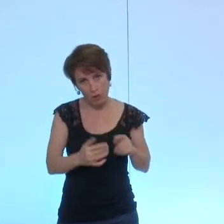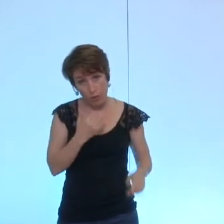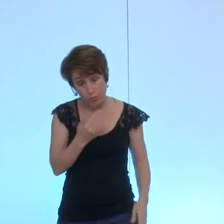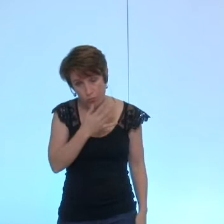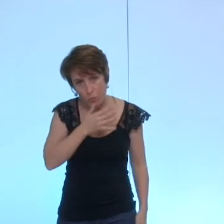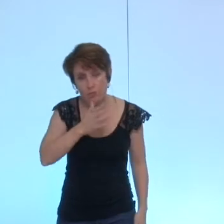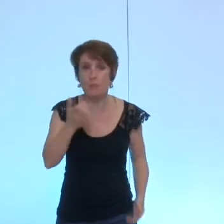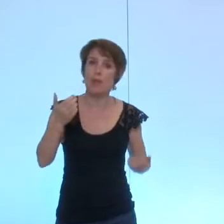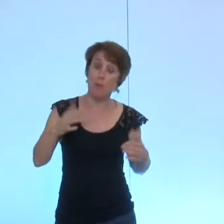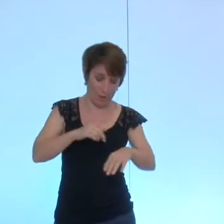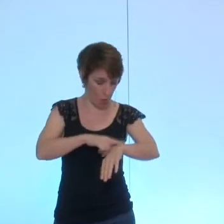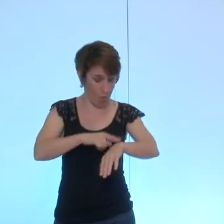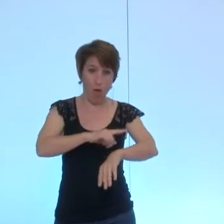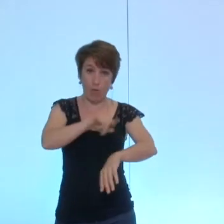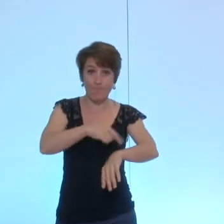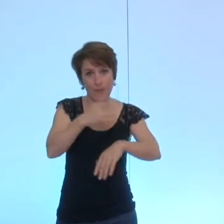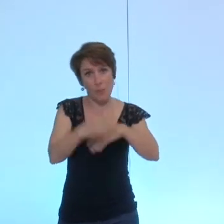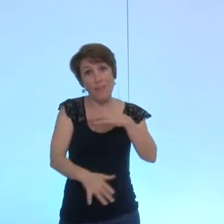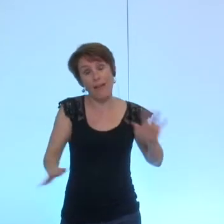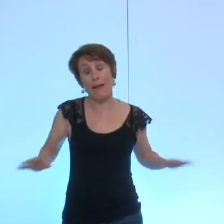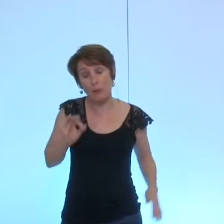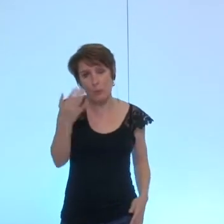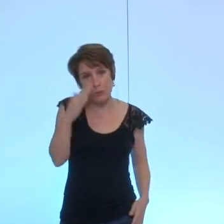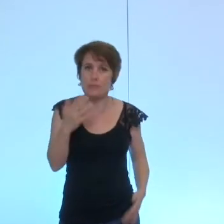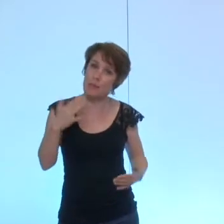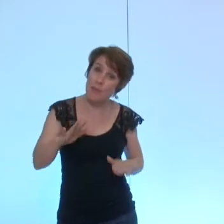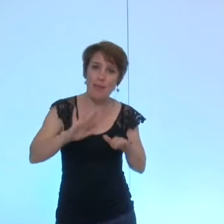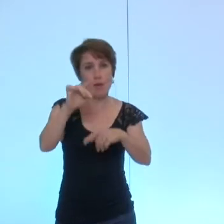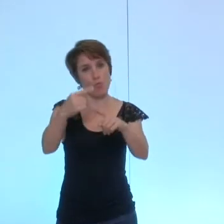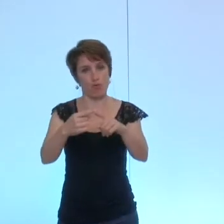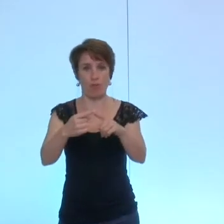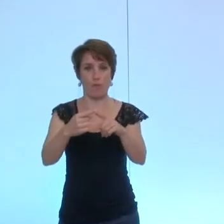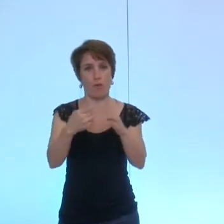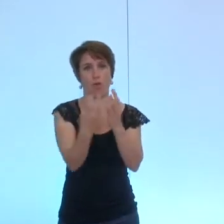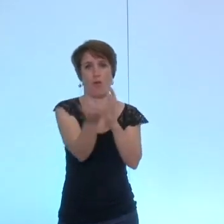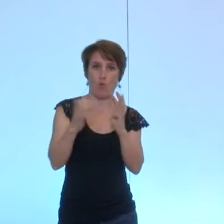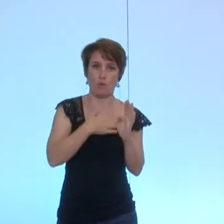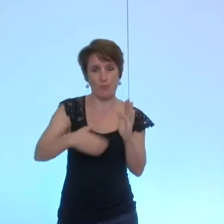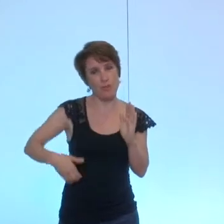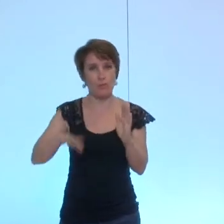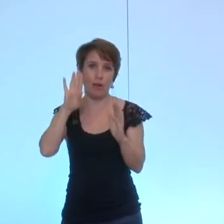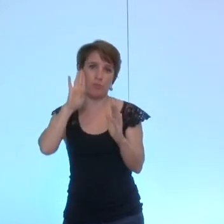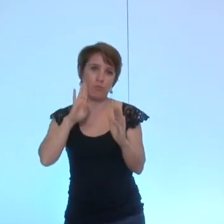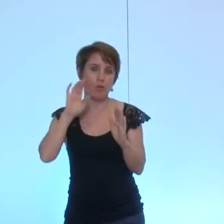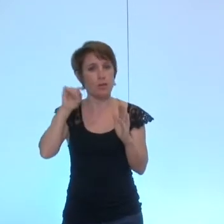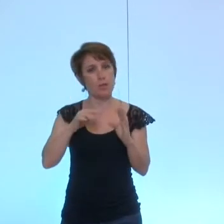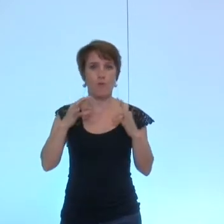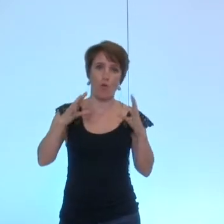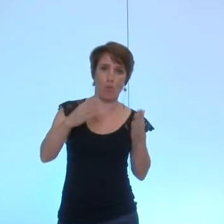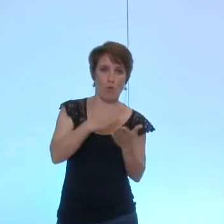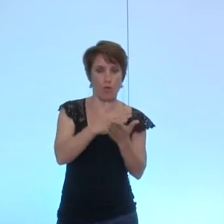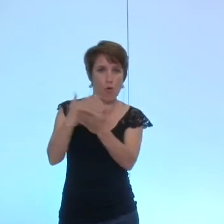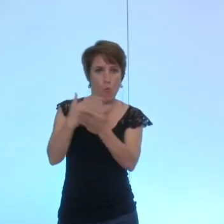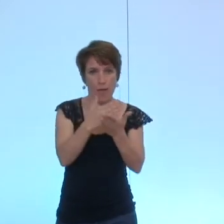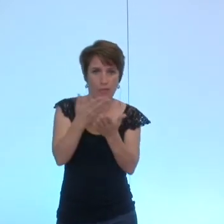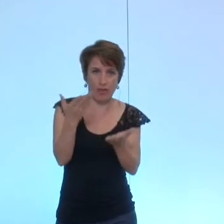détail je pense quand même même si l'heure tourne il faudrait quand même que pour les prochains conseils municipaux on essaie de peut-être un peu mieux rééquilibrer le